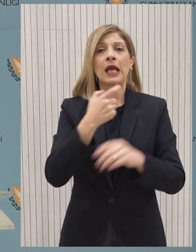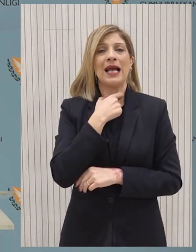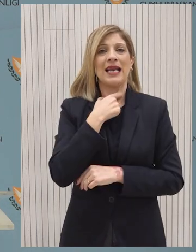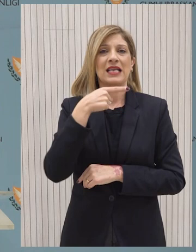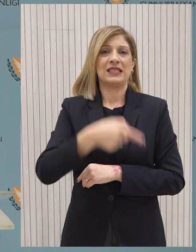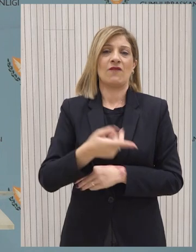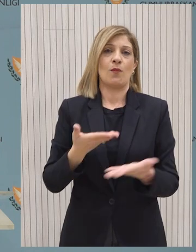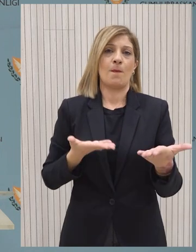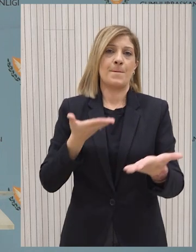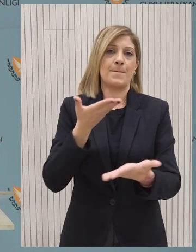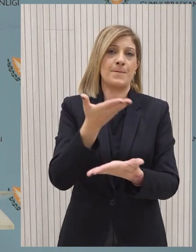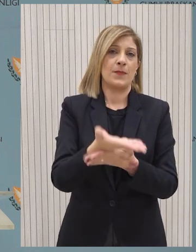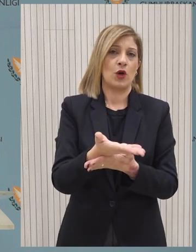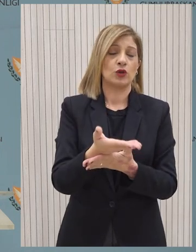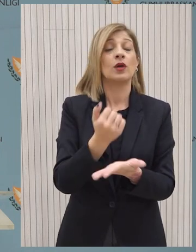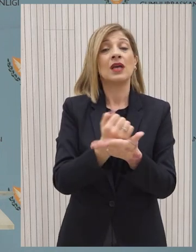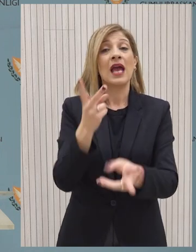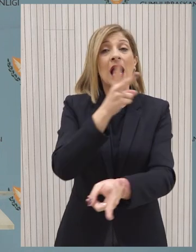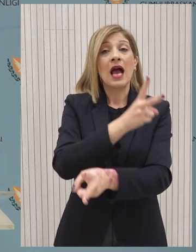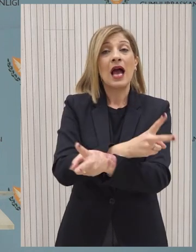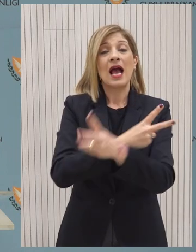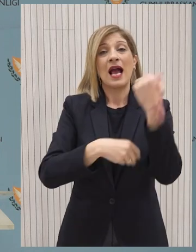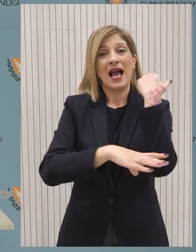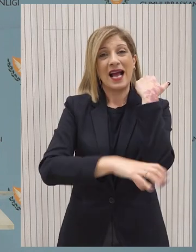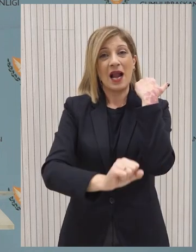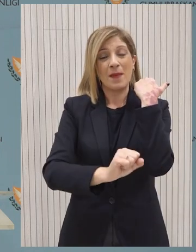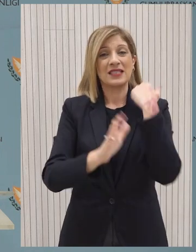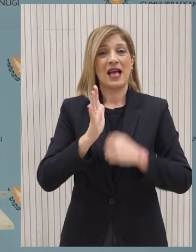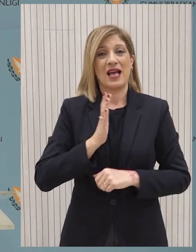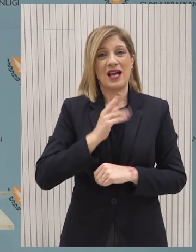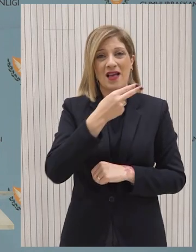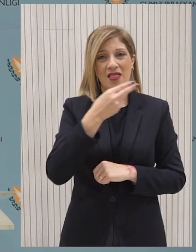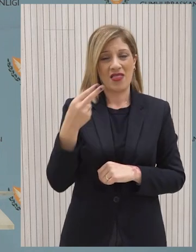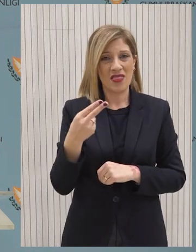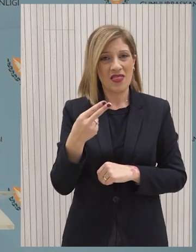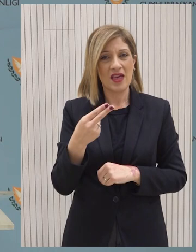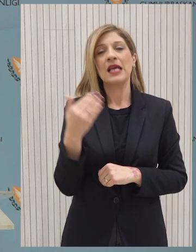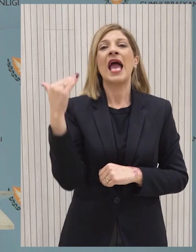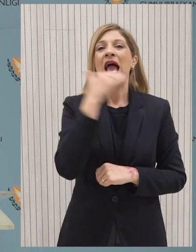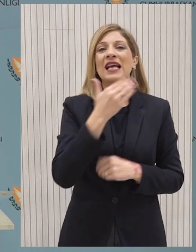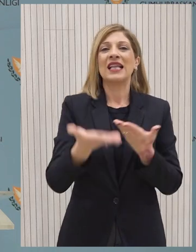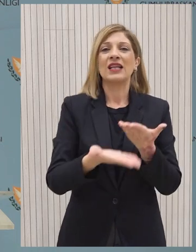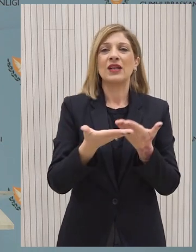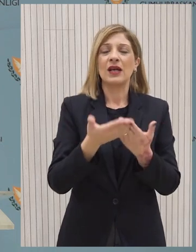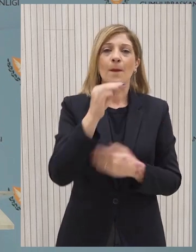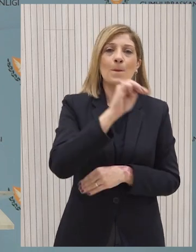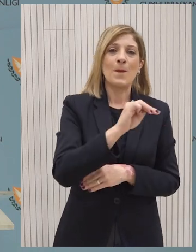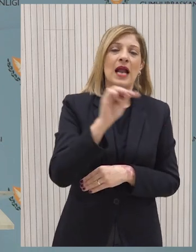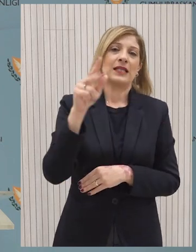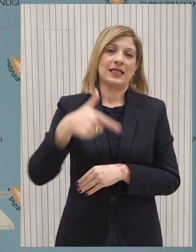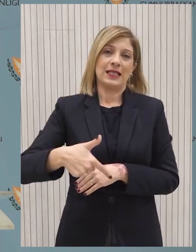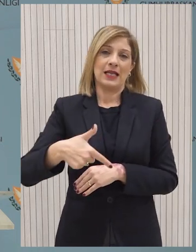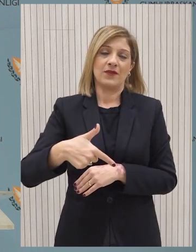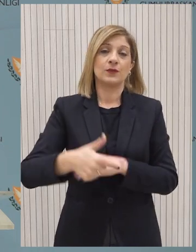εφαρμογή της πρότασης με τον αναπληρωτή Γενικό Γραμματέα Ανθρωπιστικών Υποθέσεων και συντονιστή έκταχτης βοήθειας Μάρτιν Γκρίφιτς.